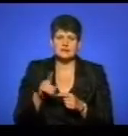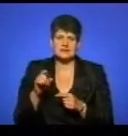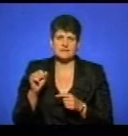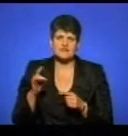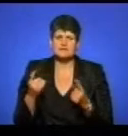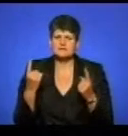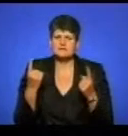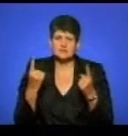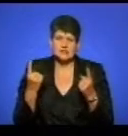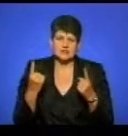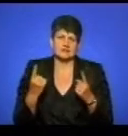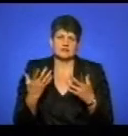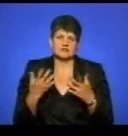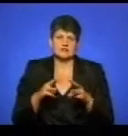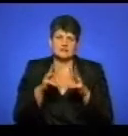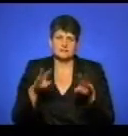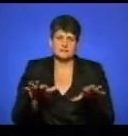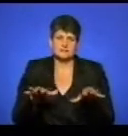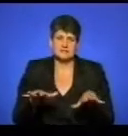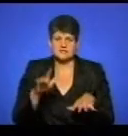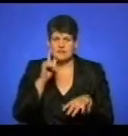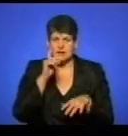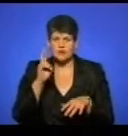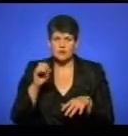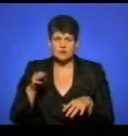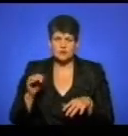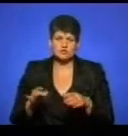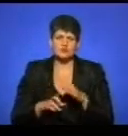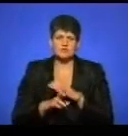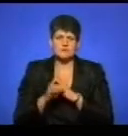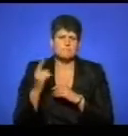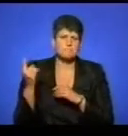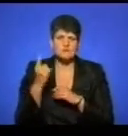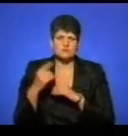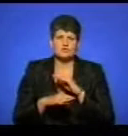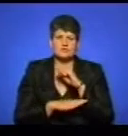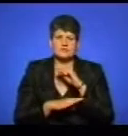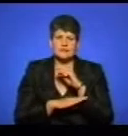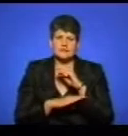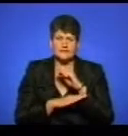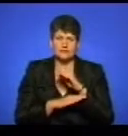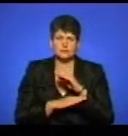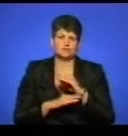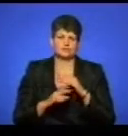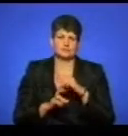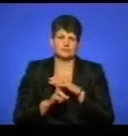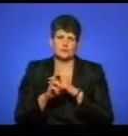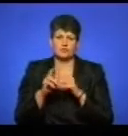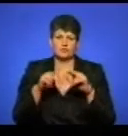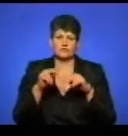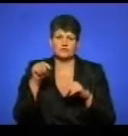святень української греко-католицької церкви. Першу дерев'яну капличку на місці, де зараз центр, була збудована у